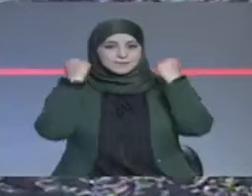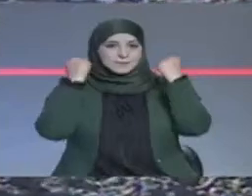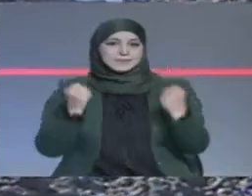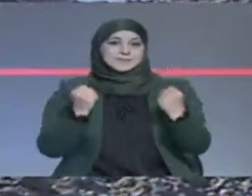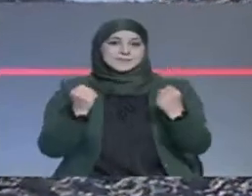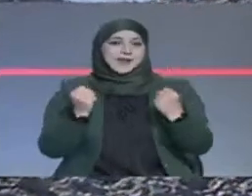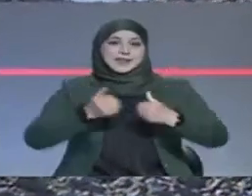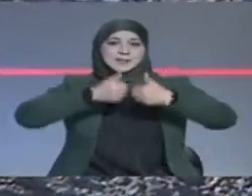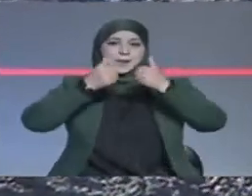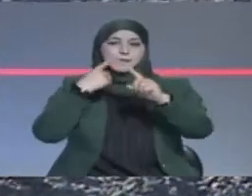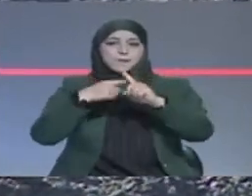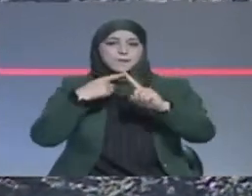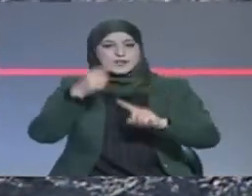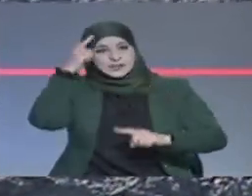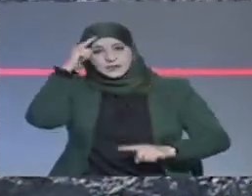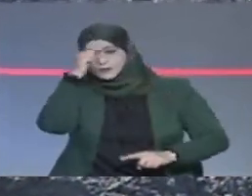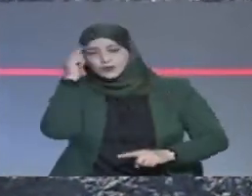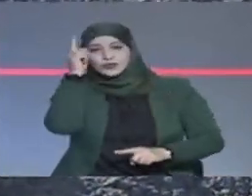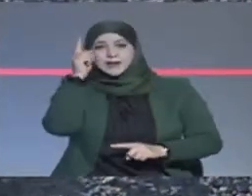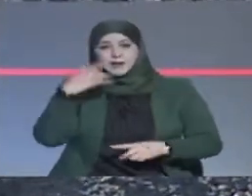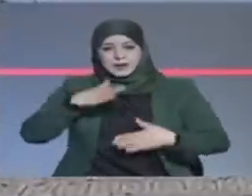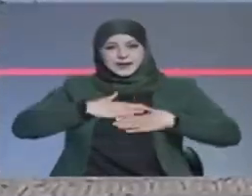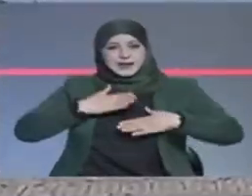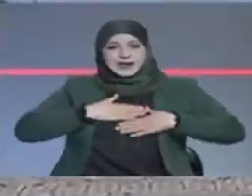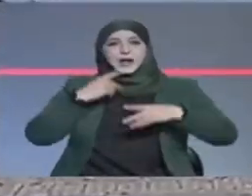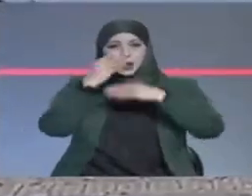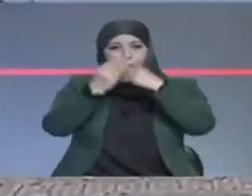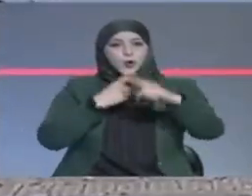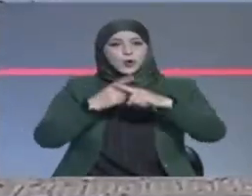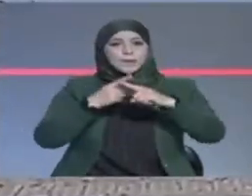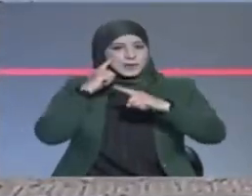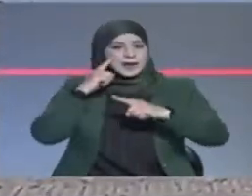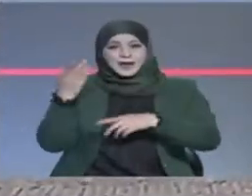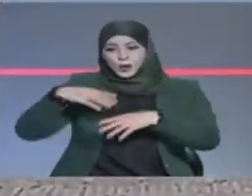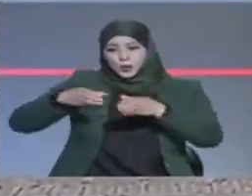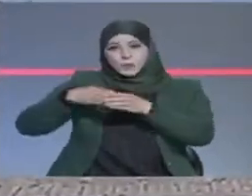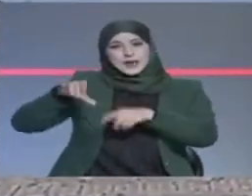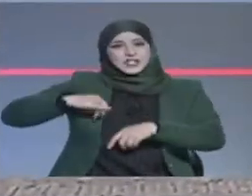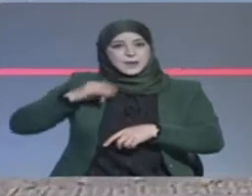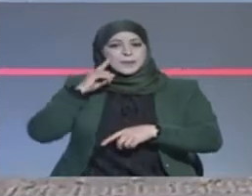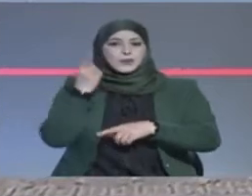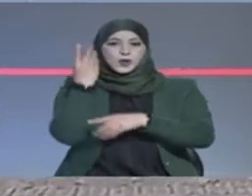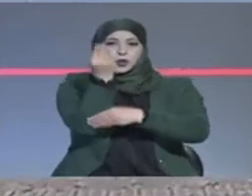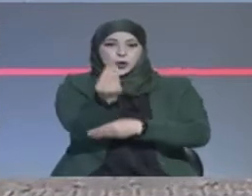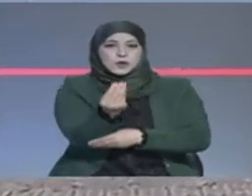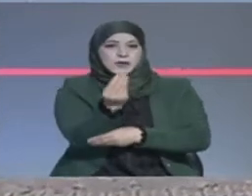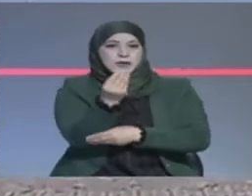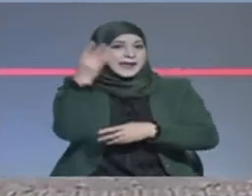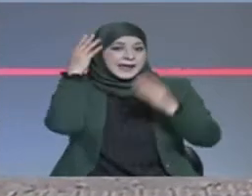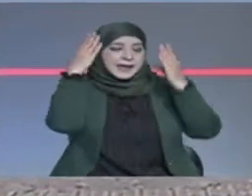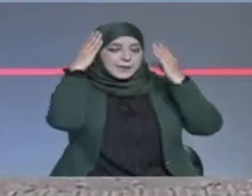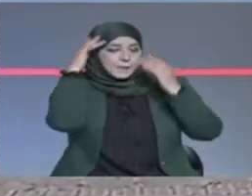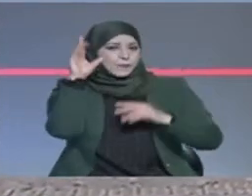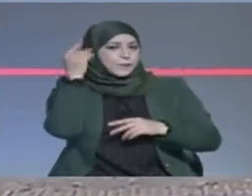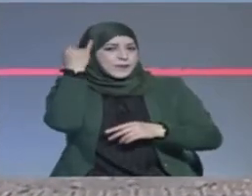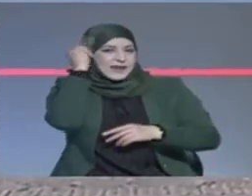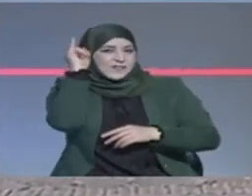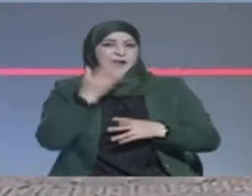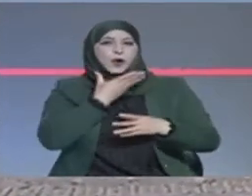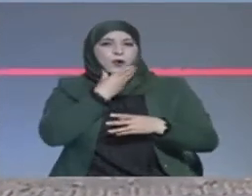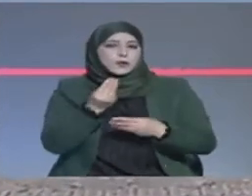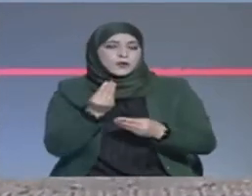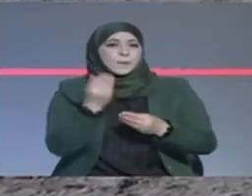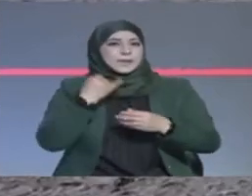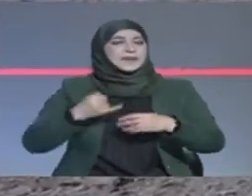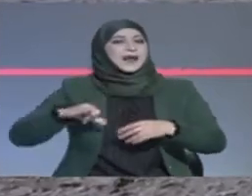ونحن إن شاء الله من خلالي أنا ومن خلال عديد الأمثل نعطي إن شاء الله مثال للمستثمرين أنتوا أنسك كله للشبين أنتوا أنسك كله أن